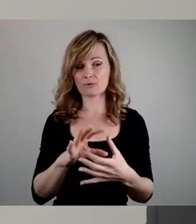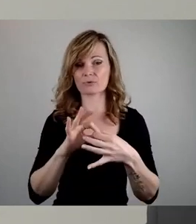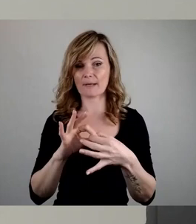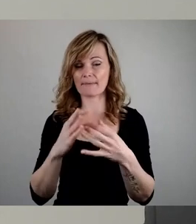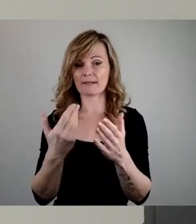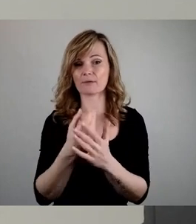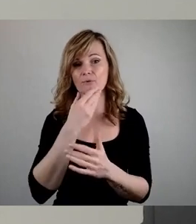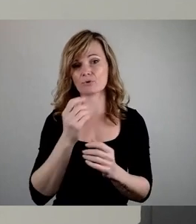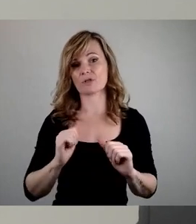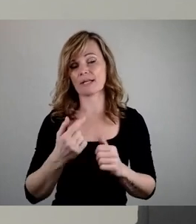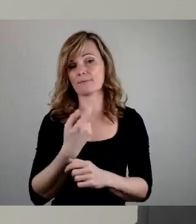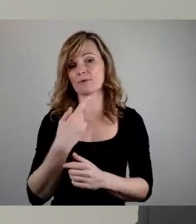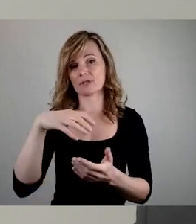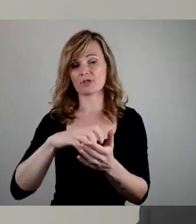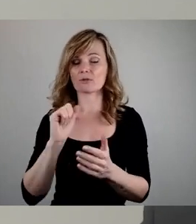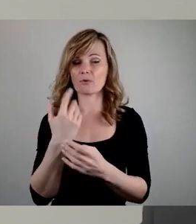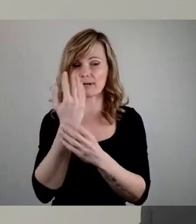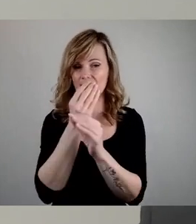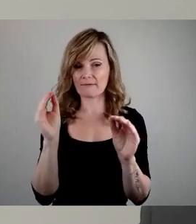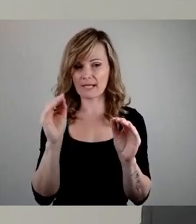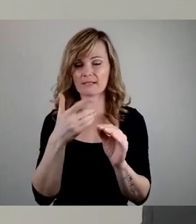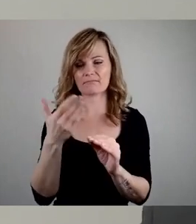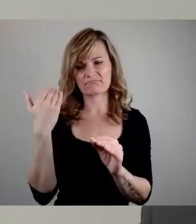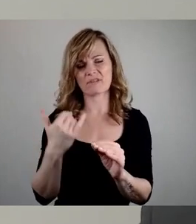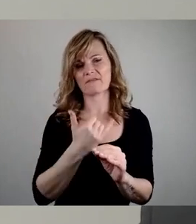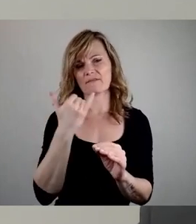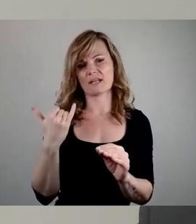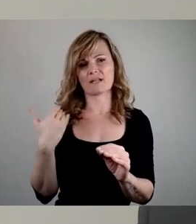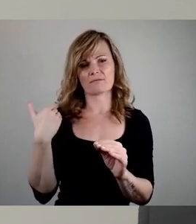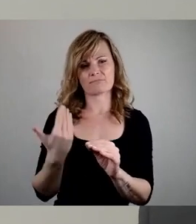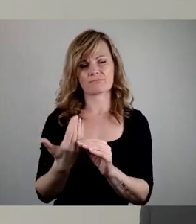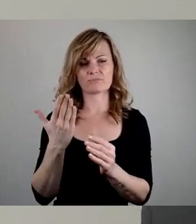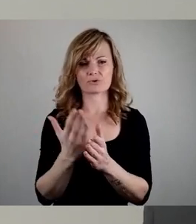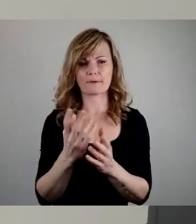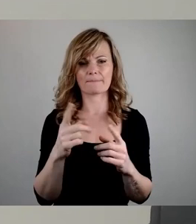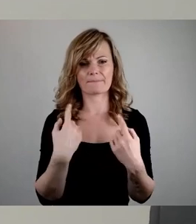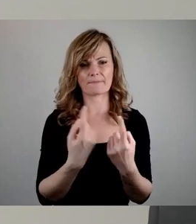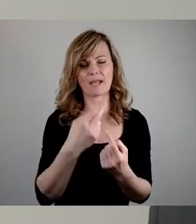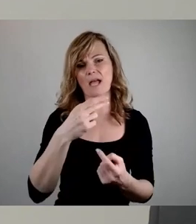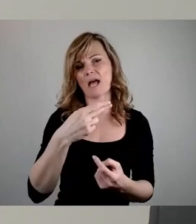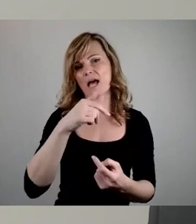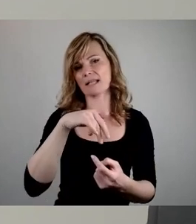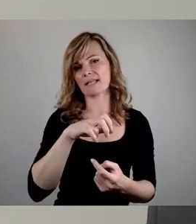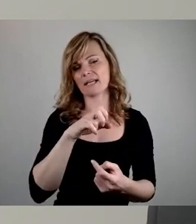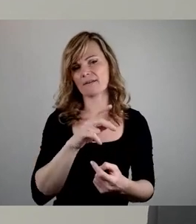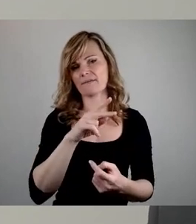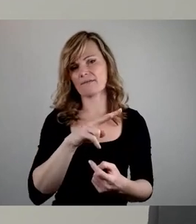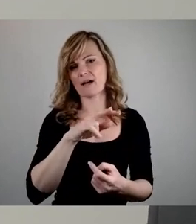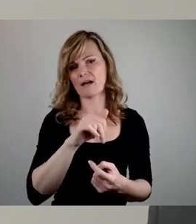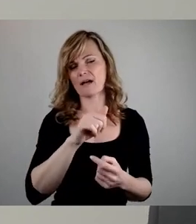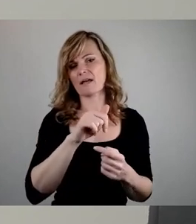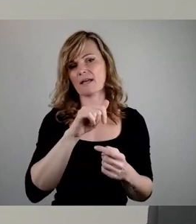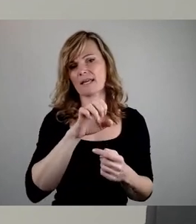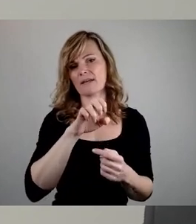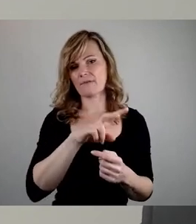jüdischen Leben in unserer Stadt noch einmal darauf verwiesen, dass seit vielen Jahren die Vereine Hartigfa e.V., die jüdische Musik- und Theaterwoche und